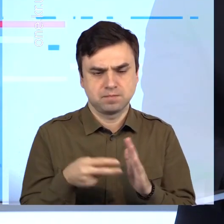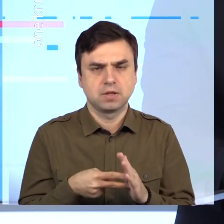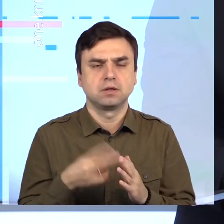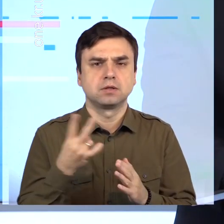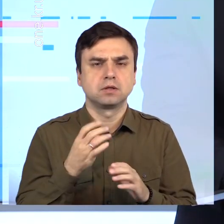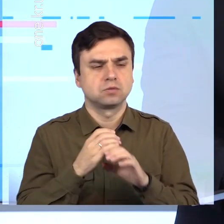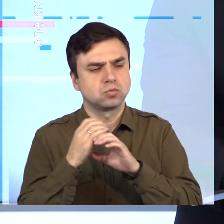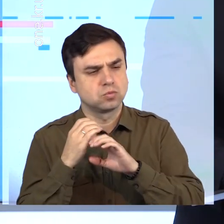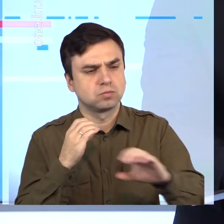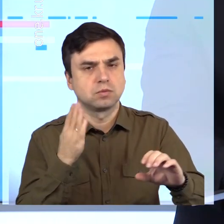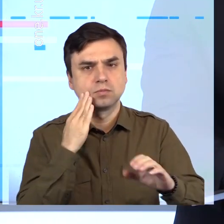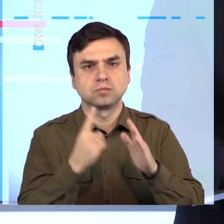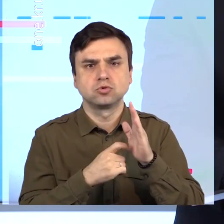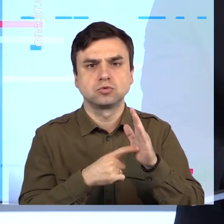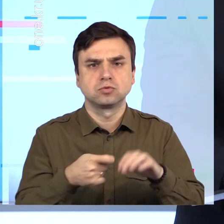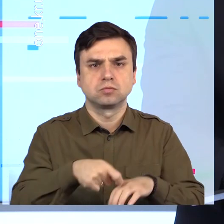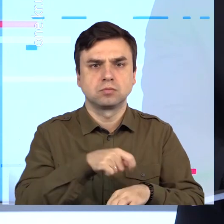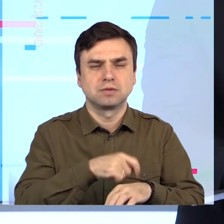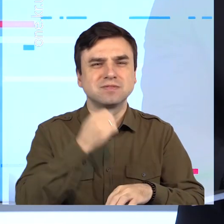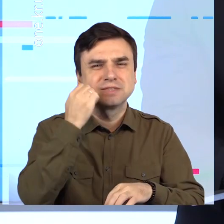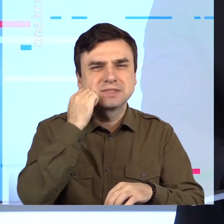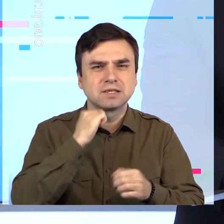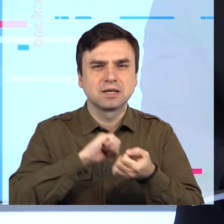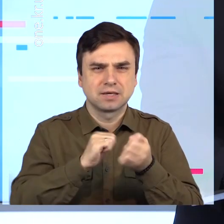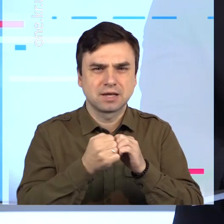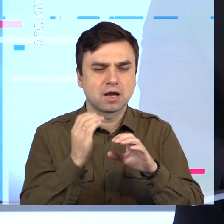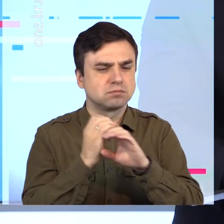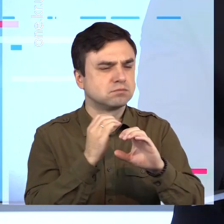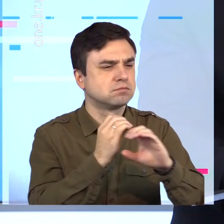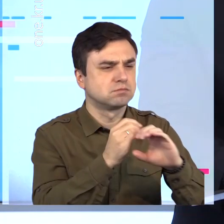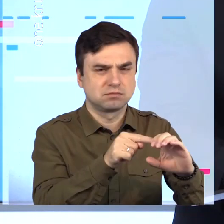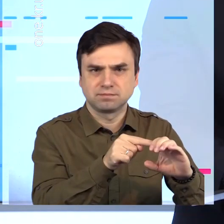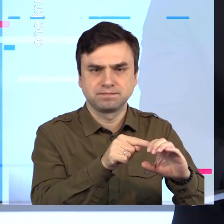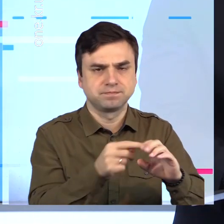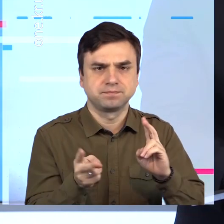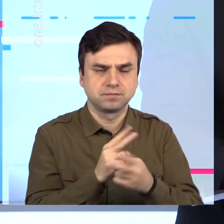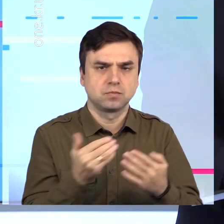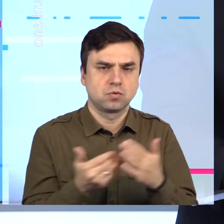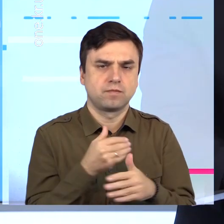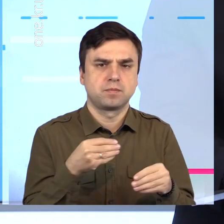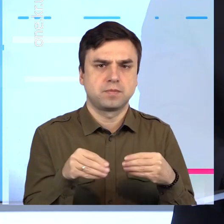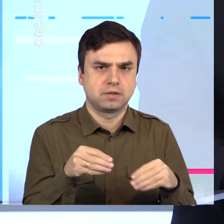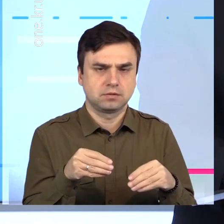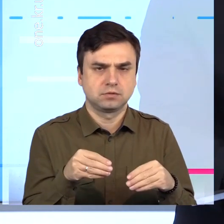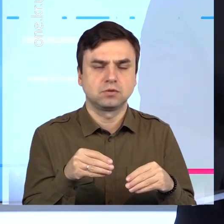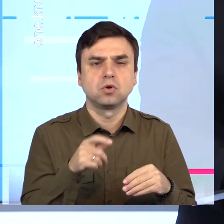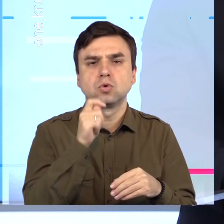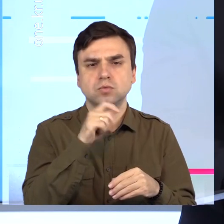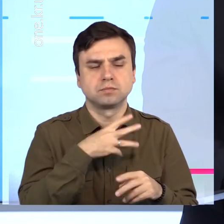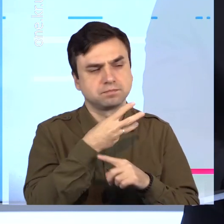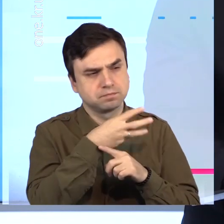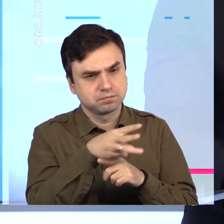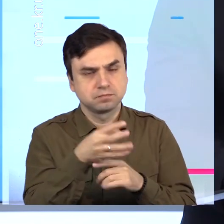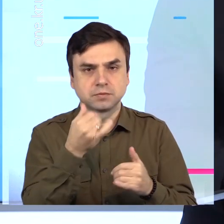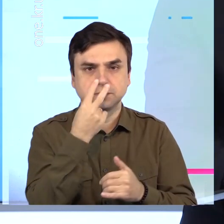600 метрів застарілих залізобетонних труб на нові пластикові. Долучились до виїзної робочої наради і наші кореспонденти.